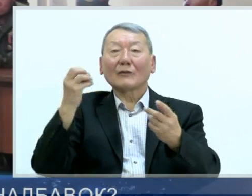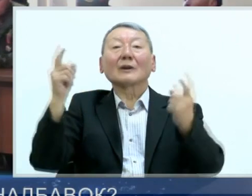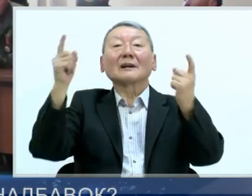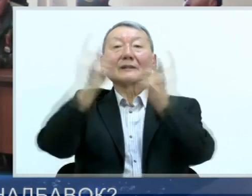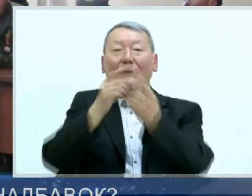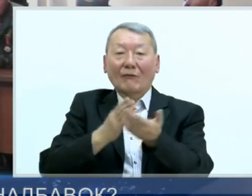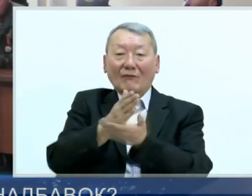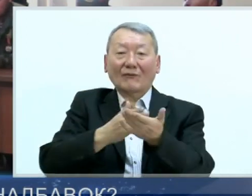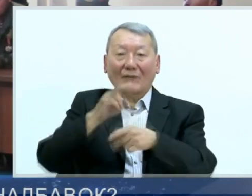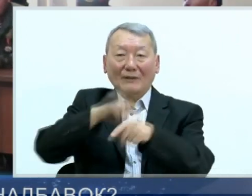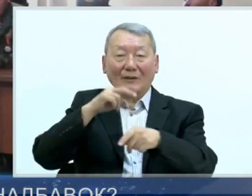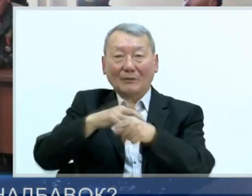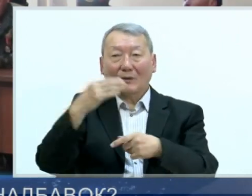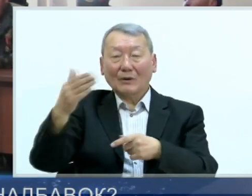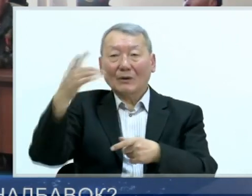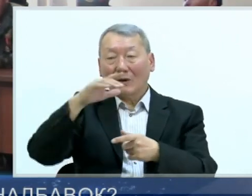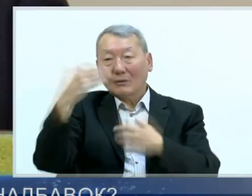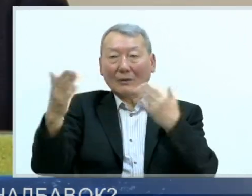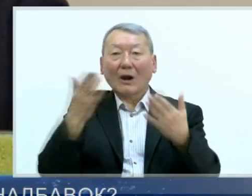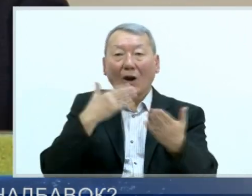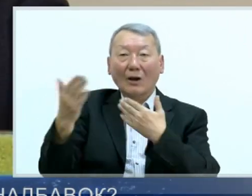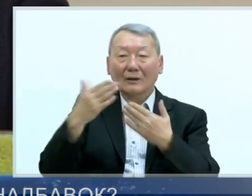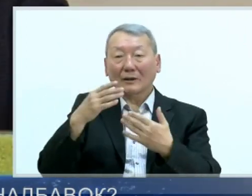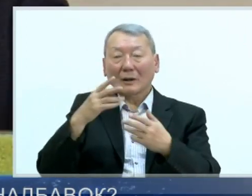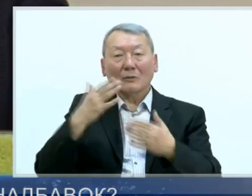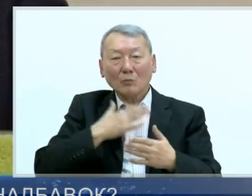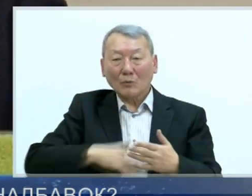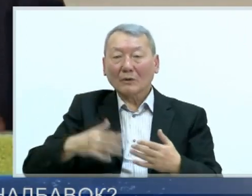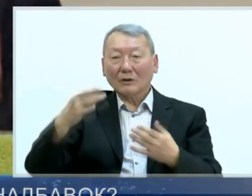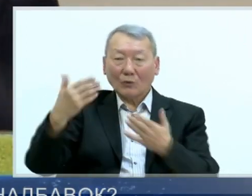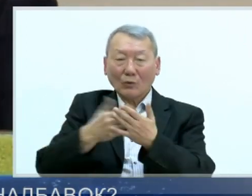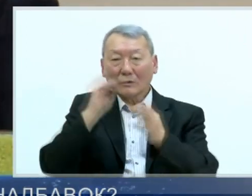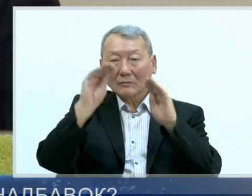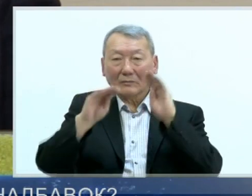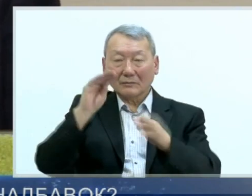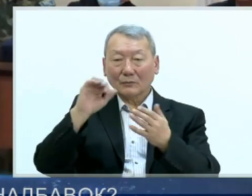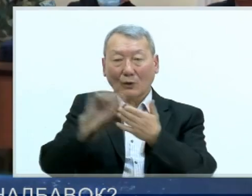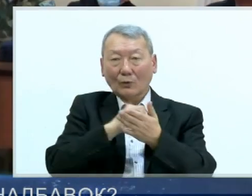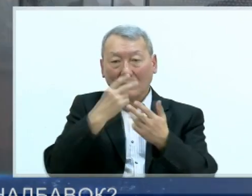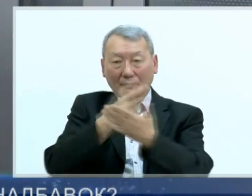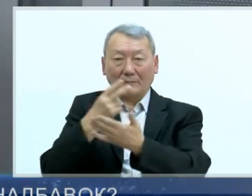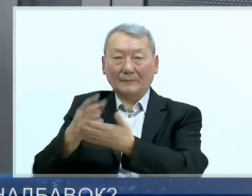с ветеранами силовых структур, где стороны смогут совместно, не спеша, пересмотреть данный документ.